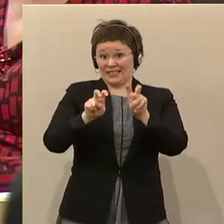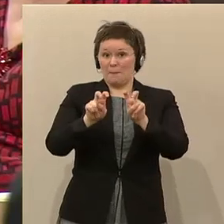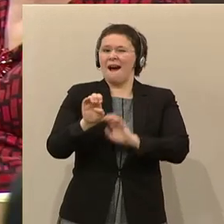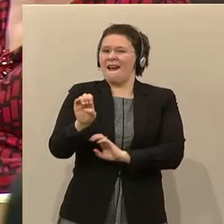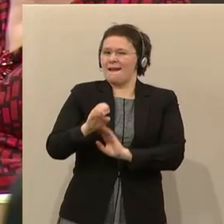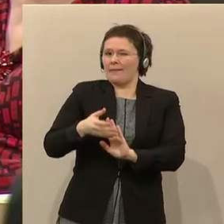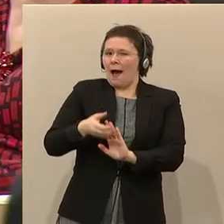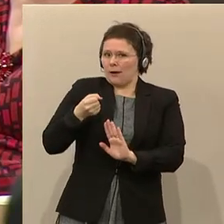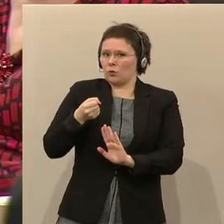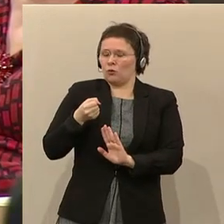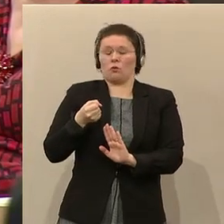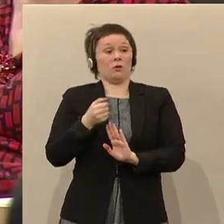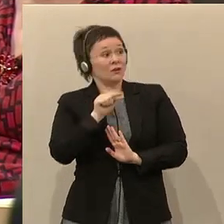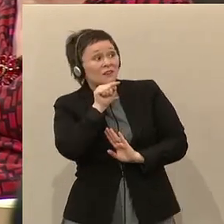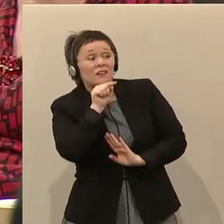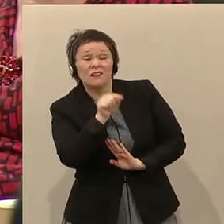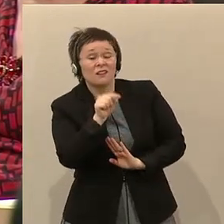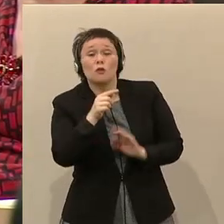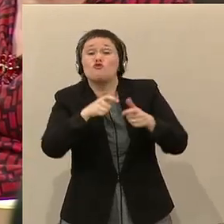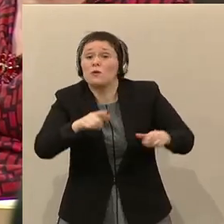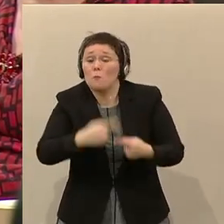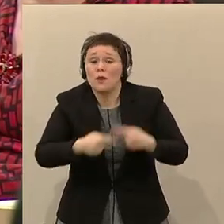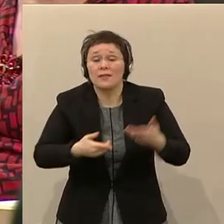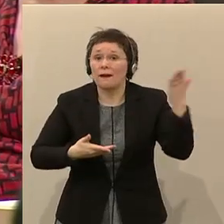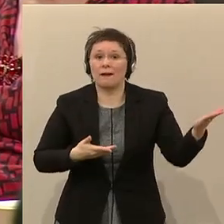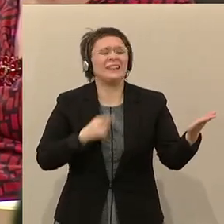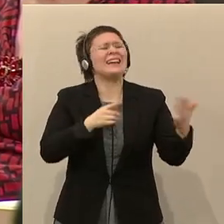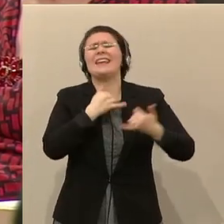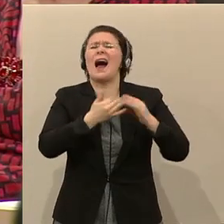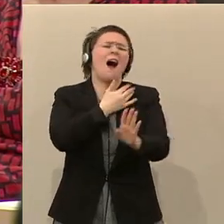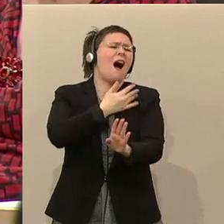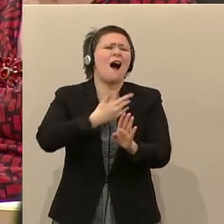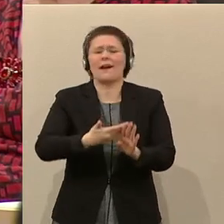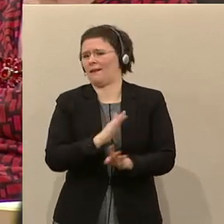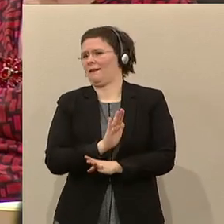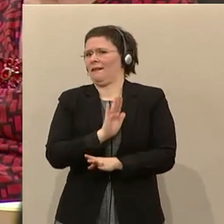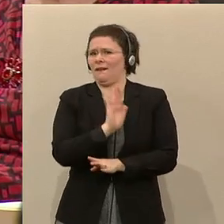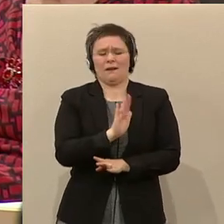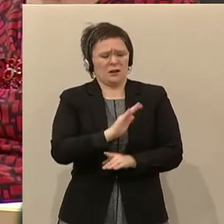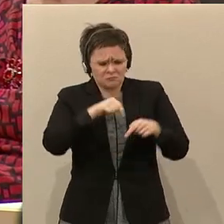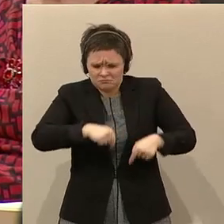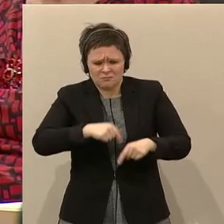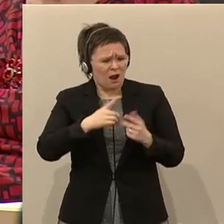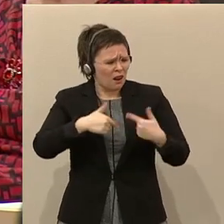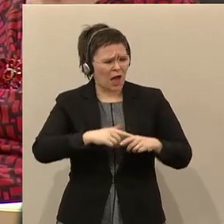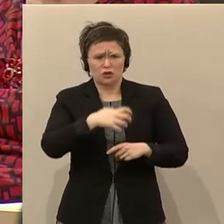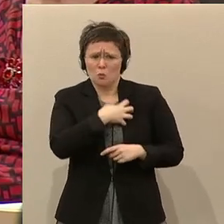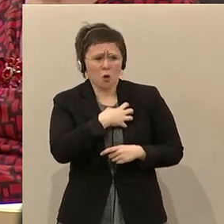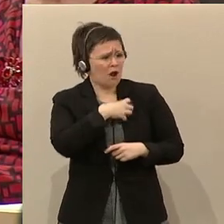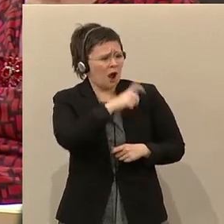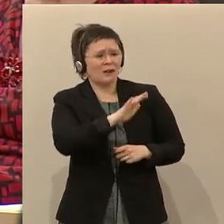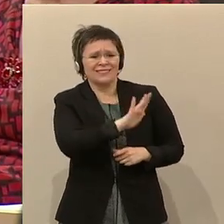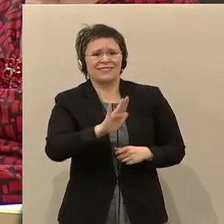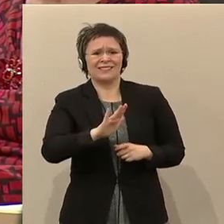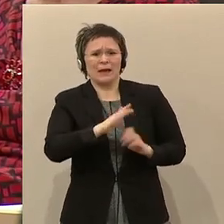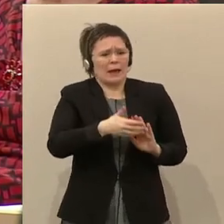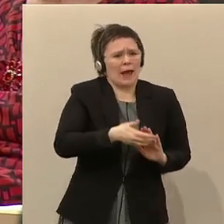das unsättliche Schuldenpolitik. Die Schuldenpolitik, mit der Sie seit Jahren diese Bürger dieses Landes enteignet haben. Das müssen